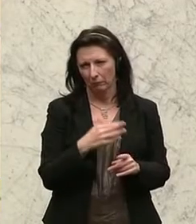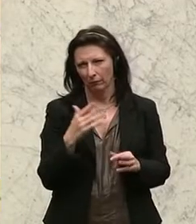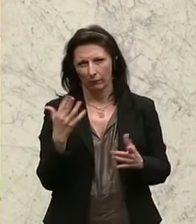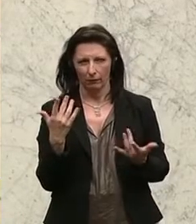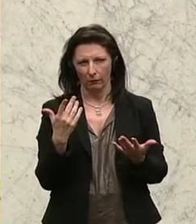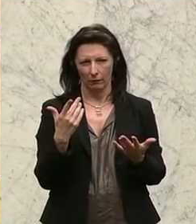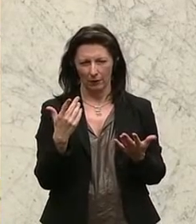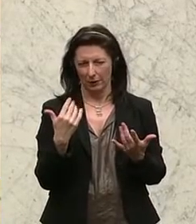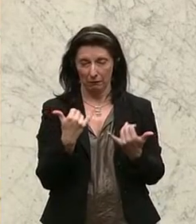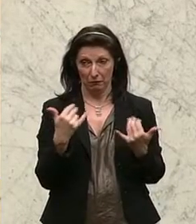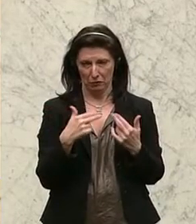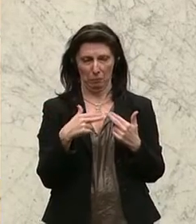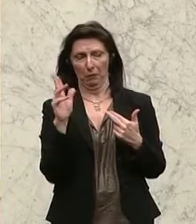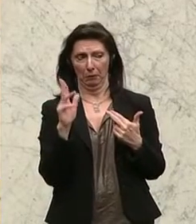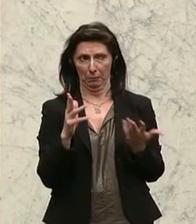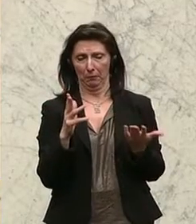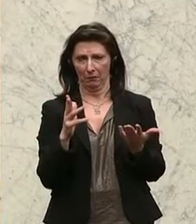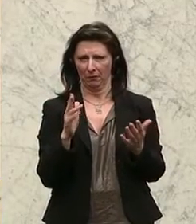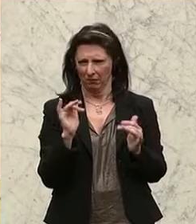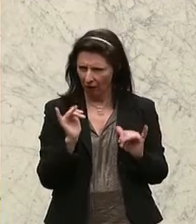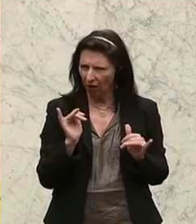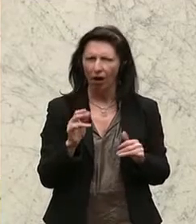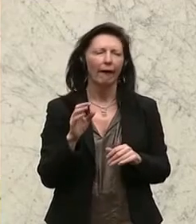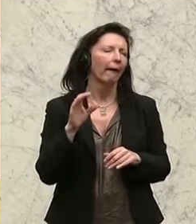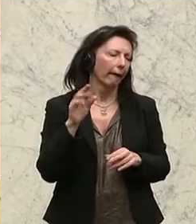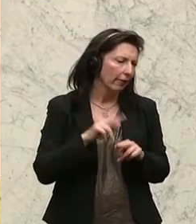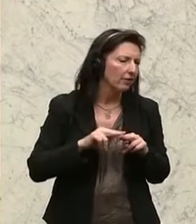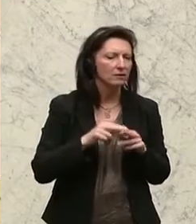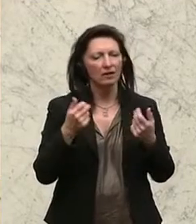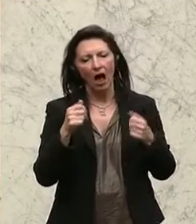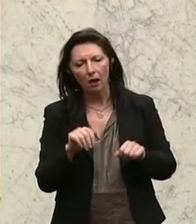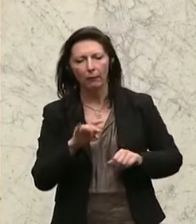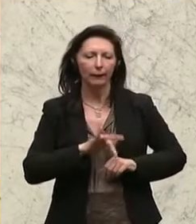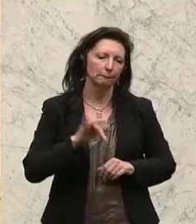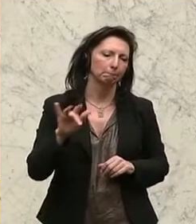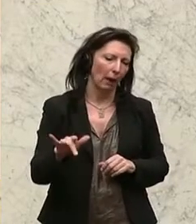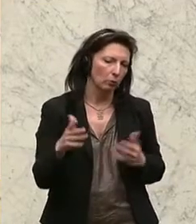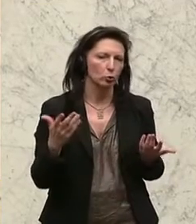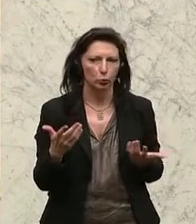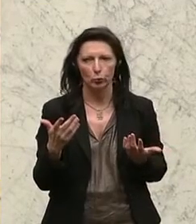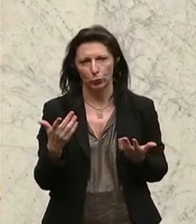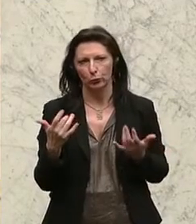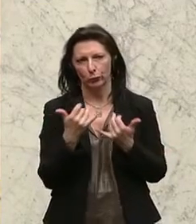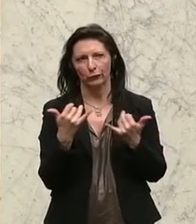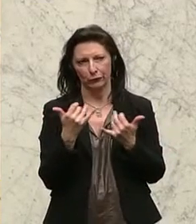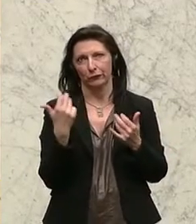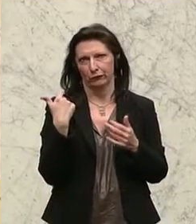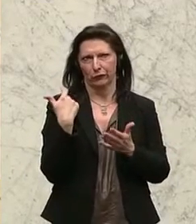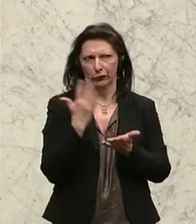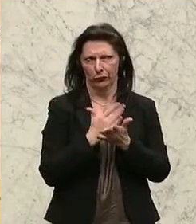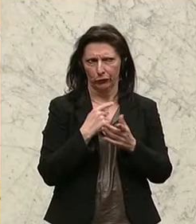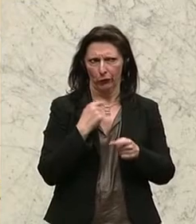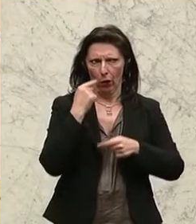Ausreißer in dem Ganzen. Es ist schon richtig, dass die ÖNP dort und da ein bisschen einen Prozess eingeleitet hat,